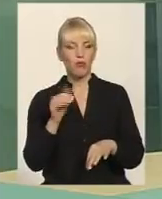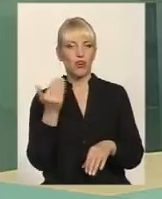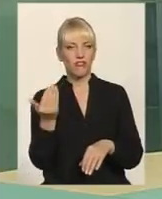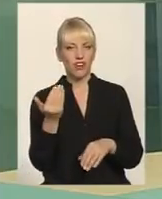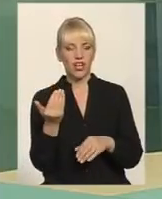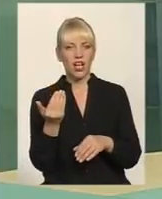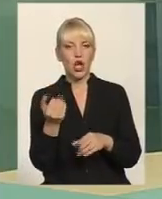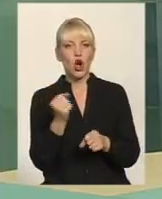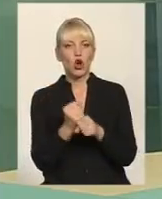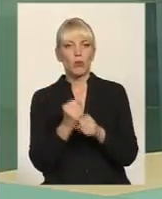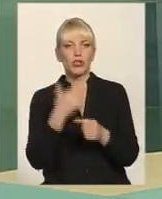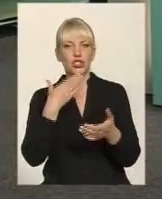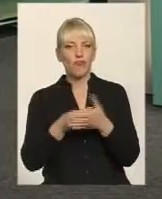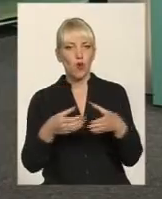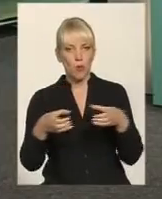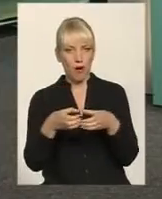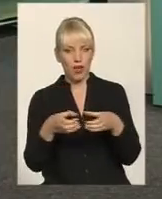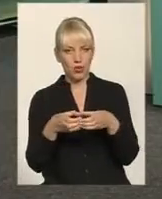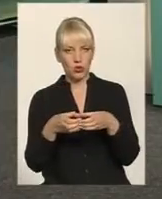Порошенка свою партію служить.